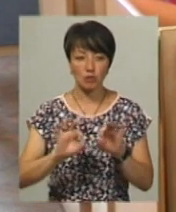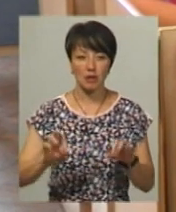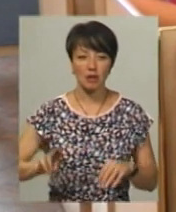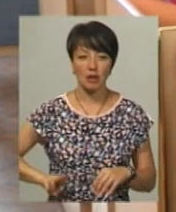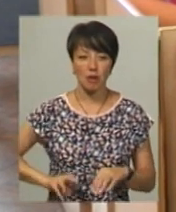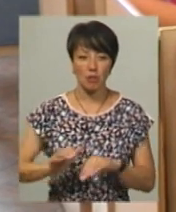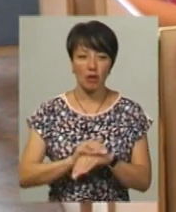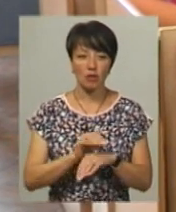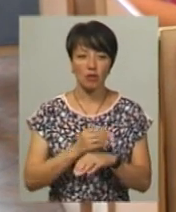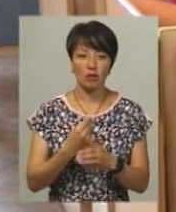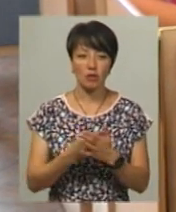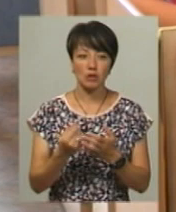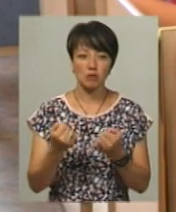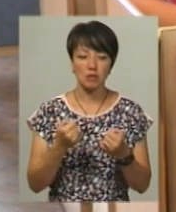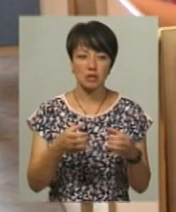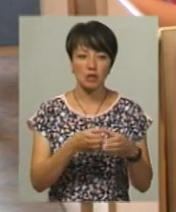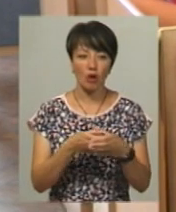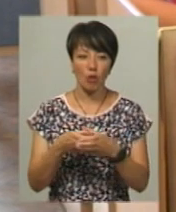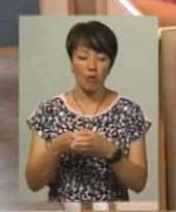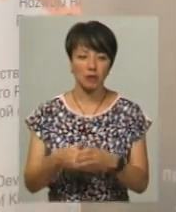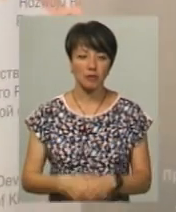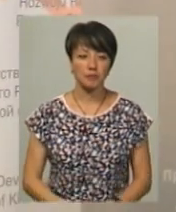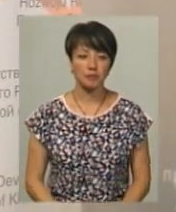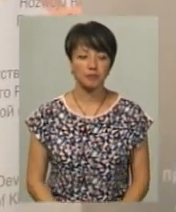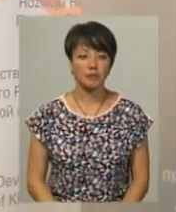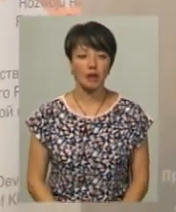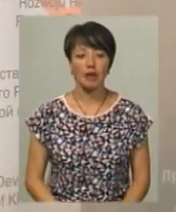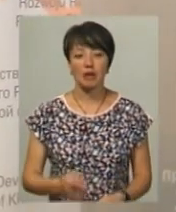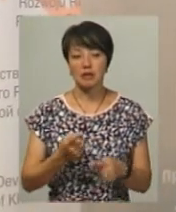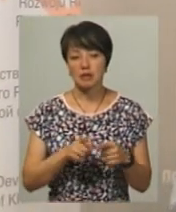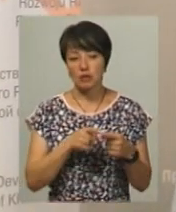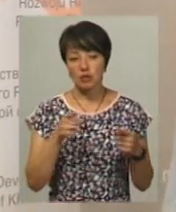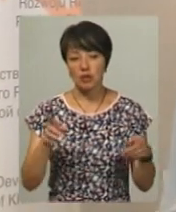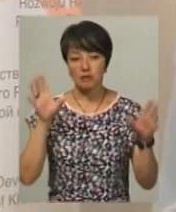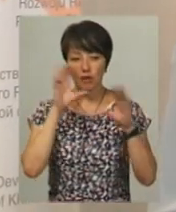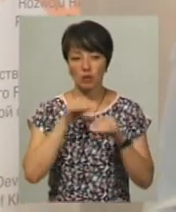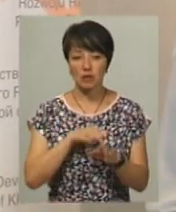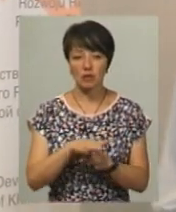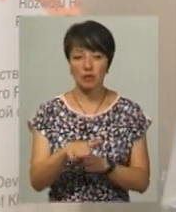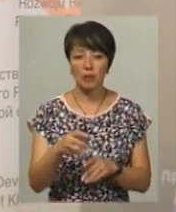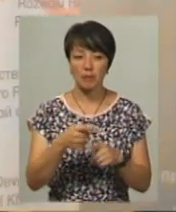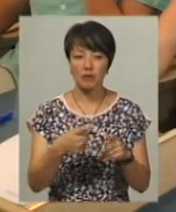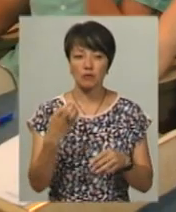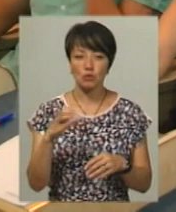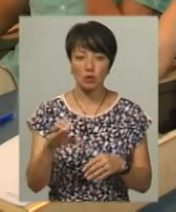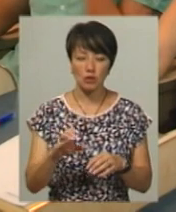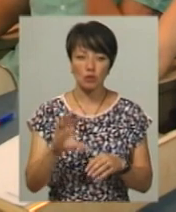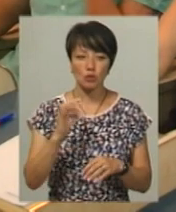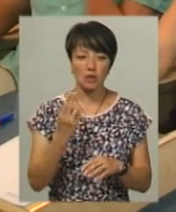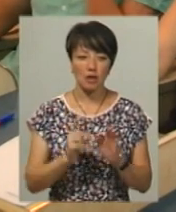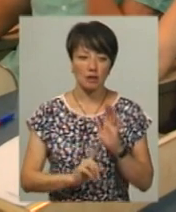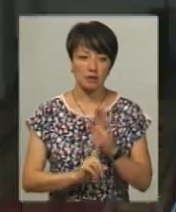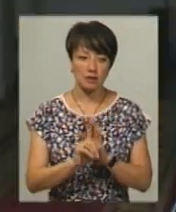директор благодійного фонду «Зміцнення громад» Тетяна Василик. За цей час вдалося реалізувати півсотні соціальних стартапів.